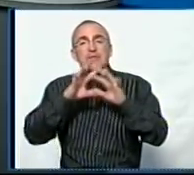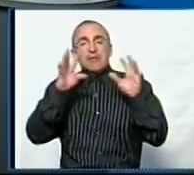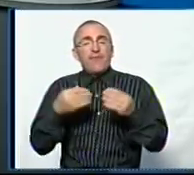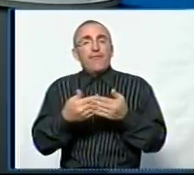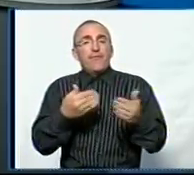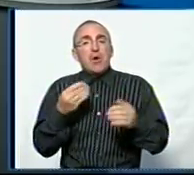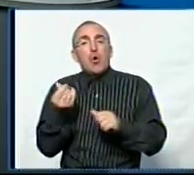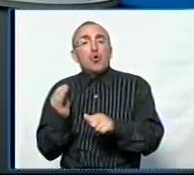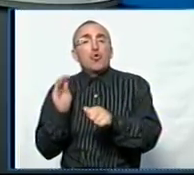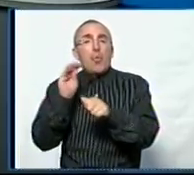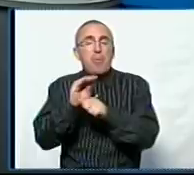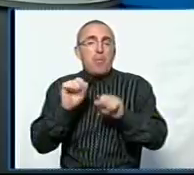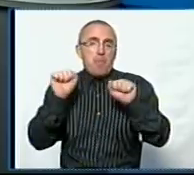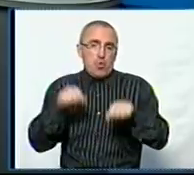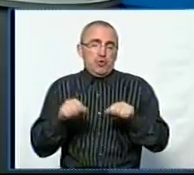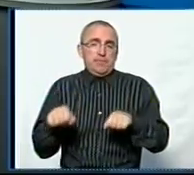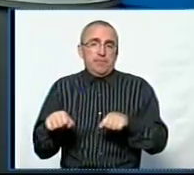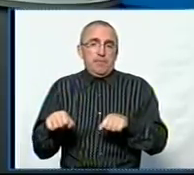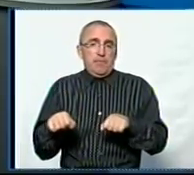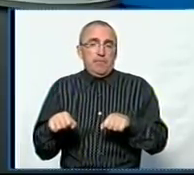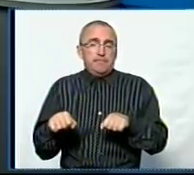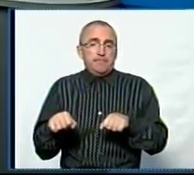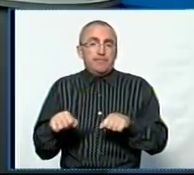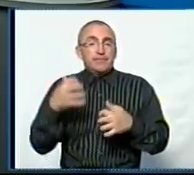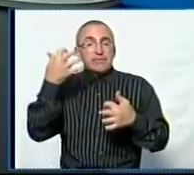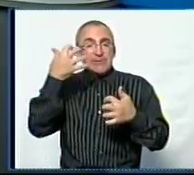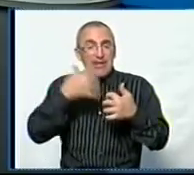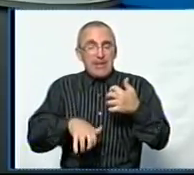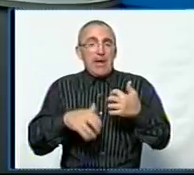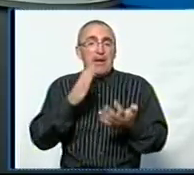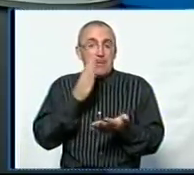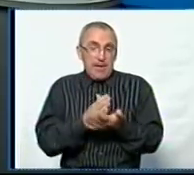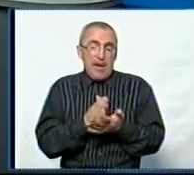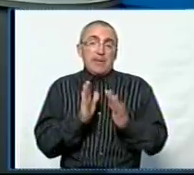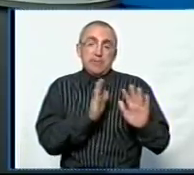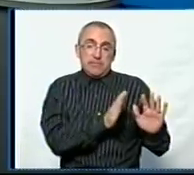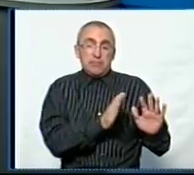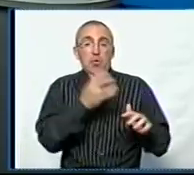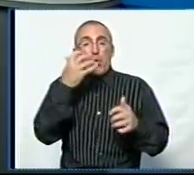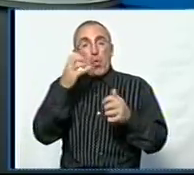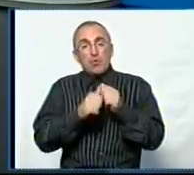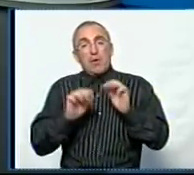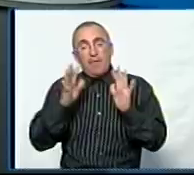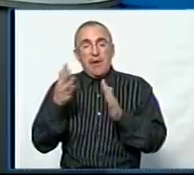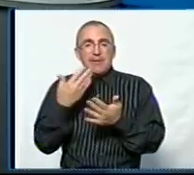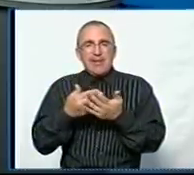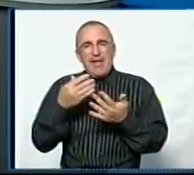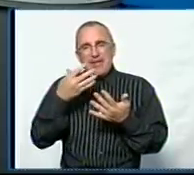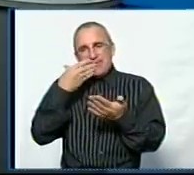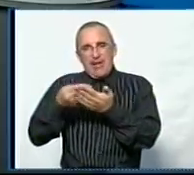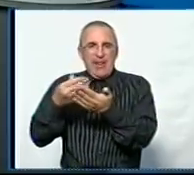від доплат, які можливі. Тому середня вона є середня, в кожному випадку це є індивідуально.